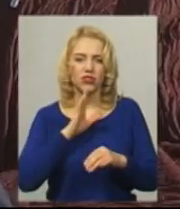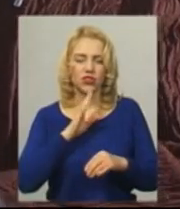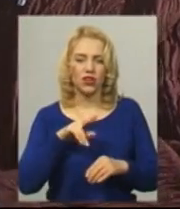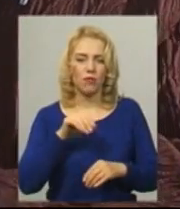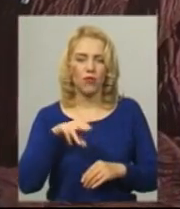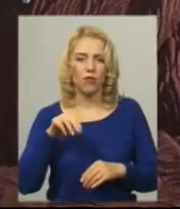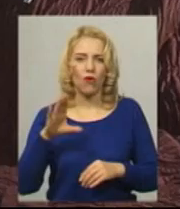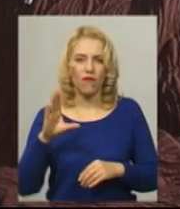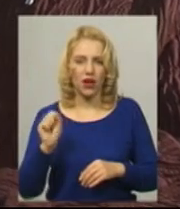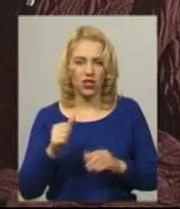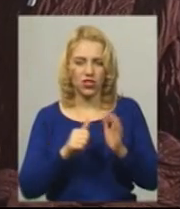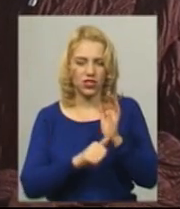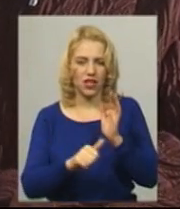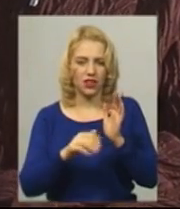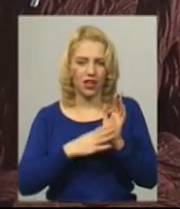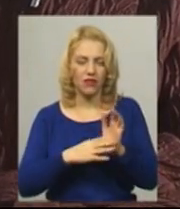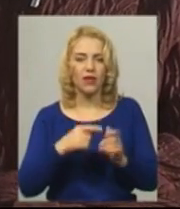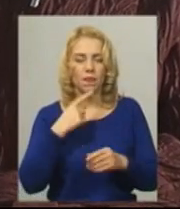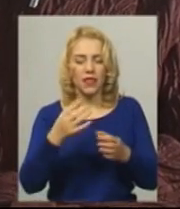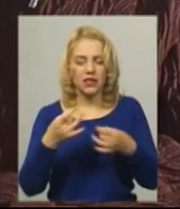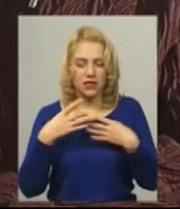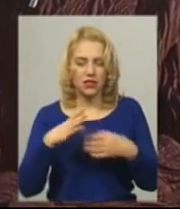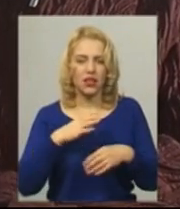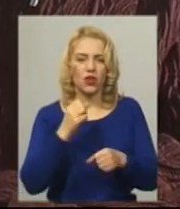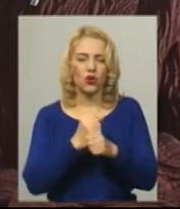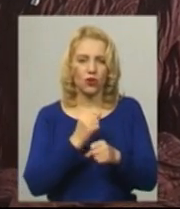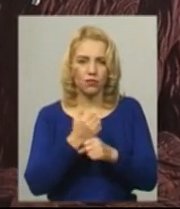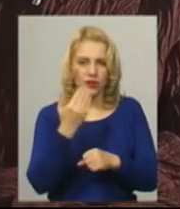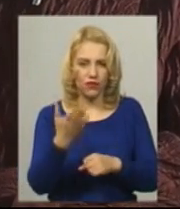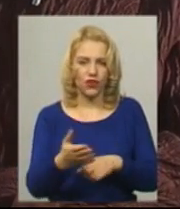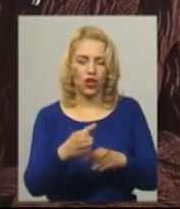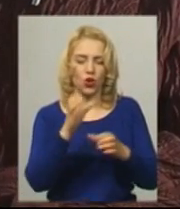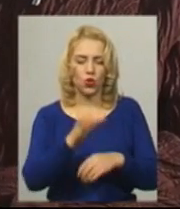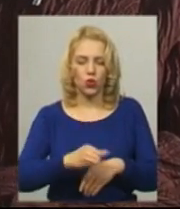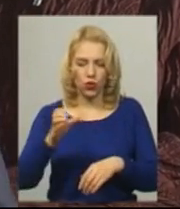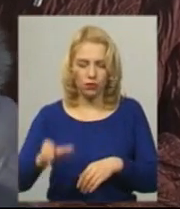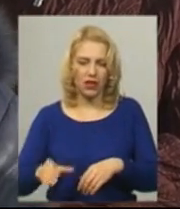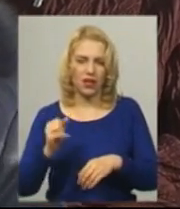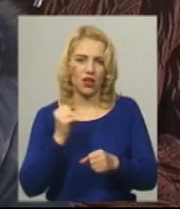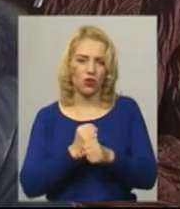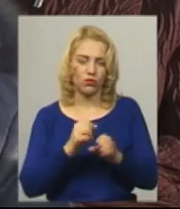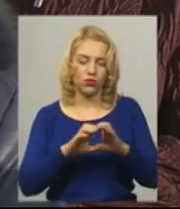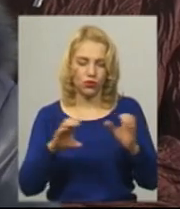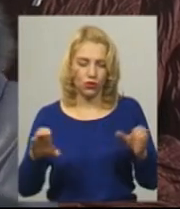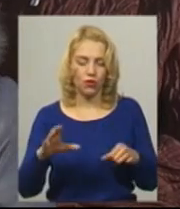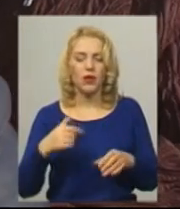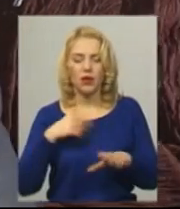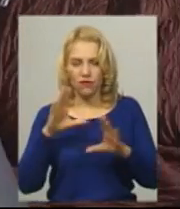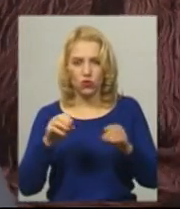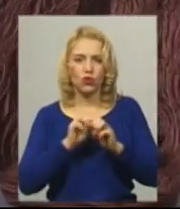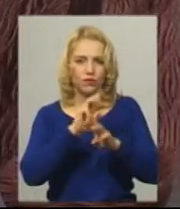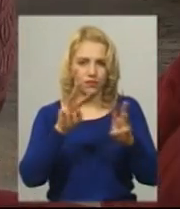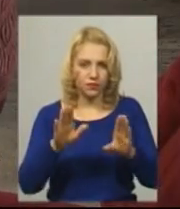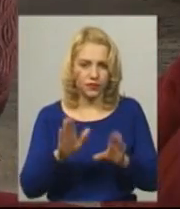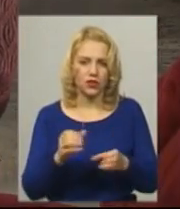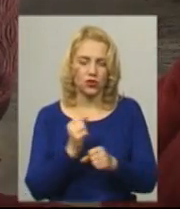Нам сказали робіть труби, робіть батареї, ми все швидко вам зробимо, все буде добре. Ми успокоїлись, дружно почали це все